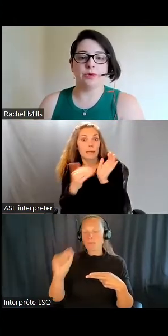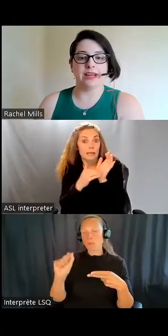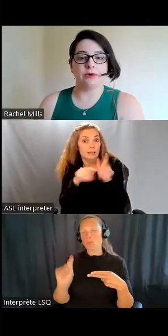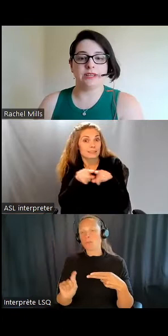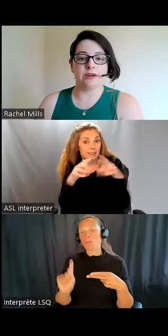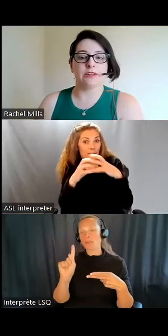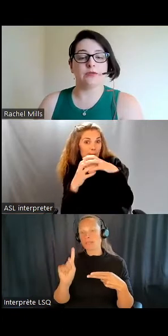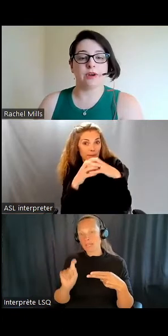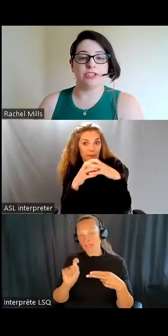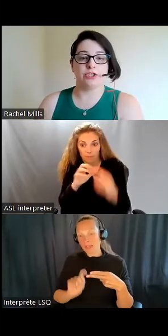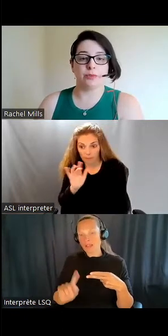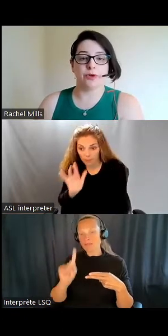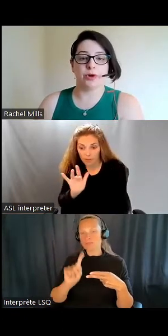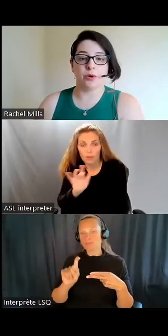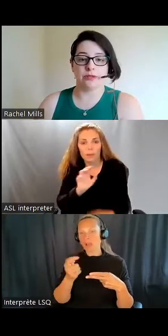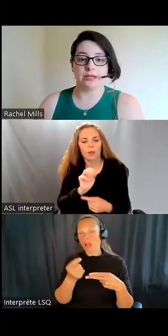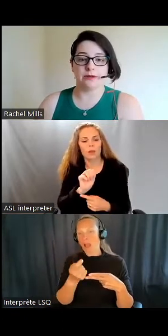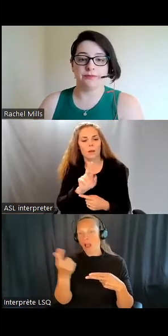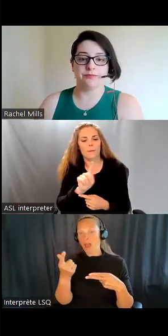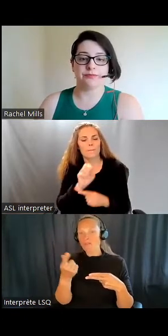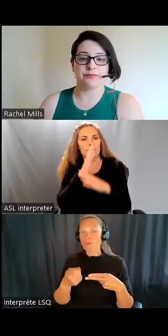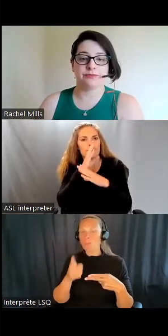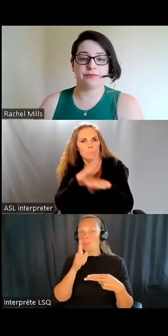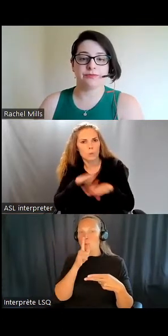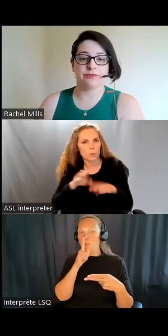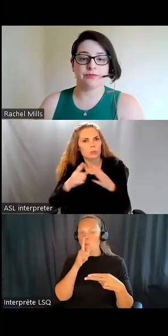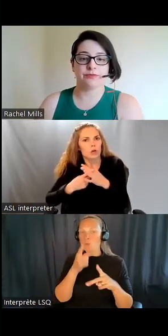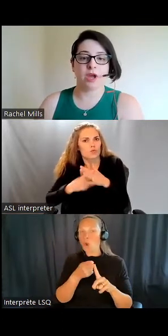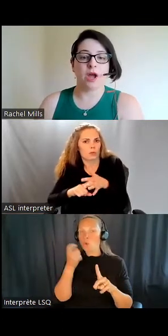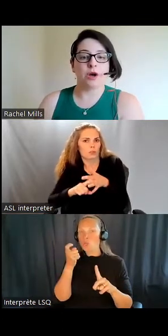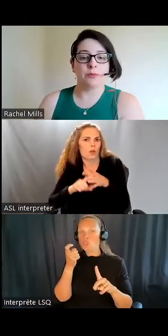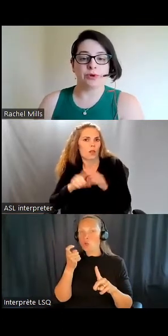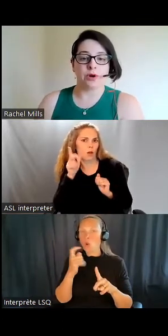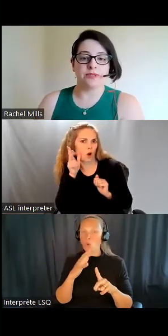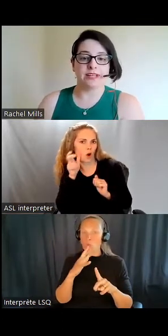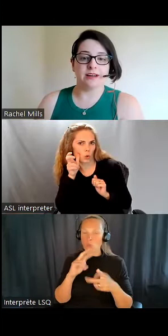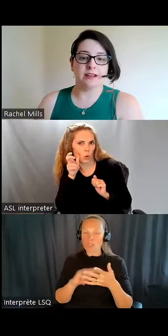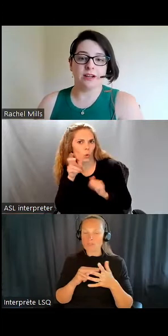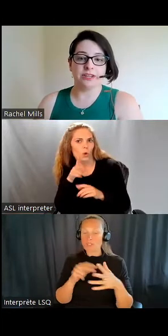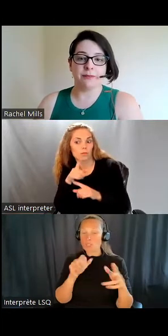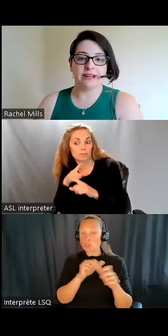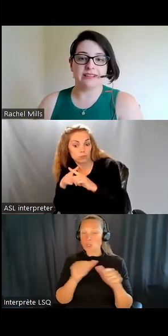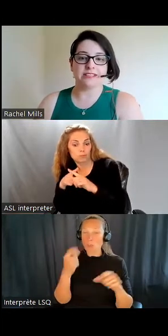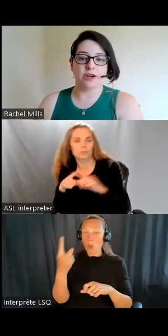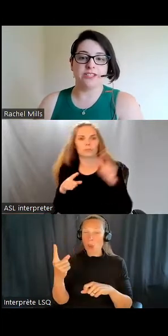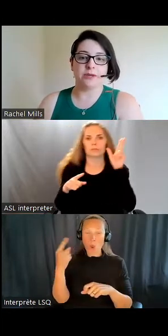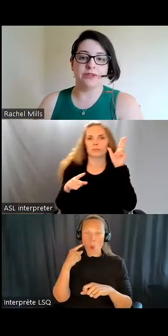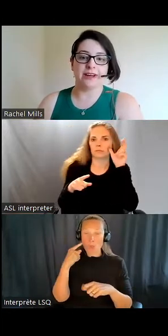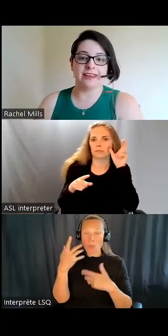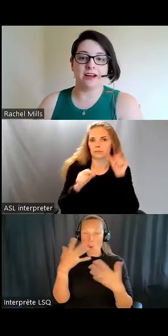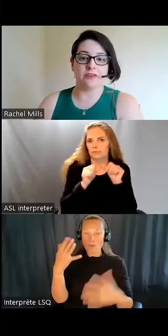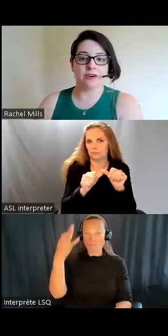le son de l'audio d'origine, Mute Original Audio. Et là, vous n'entendrez plus que l'interprète en français. obtenir l'interprétation